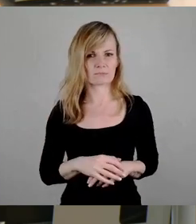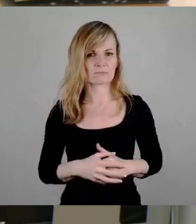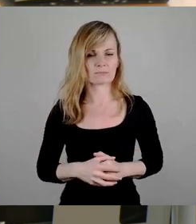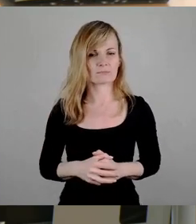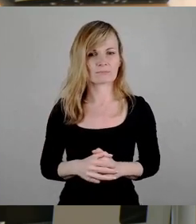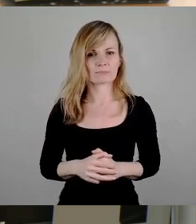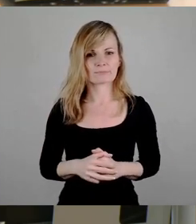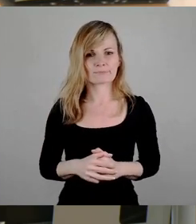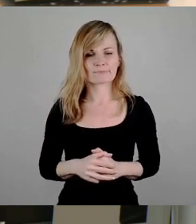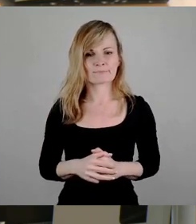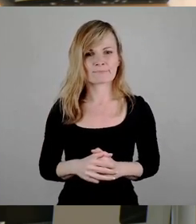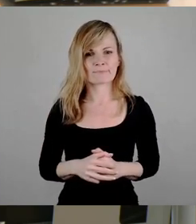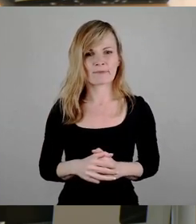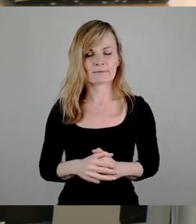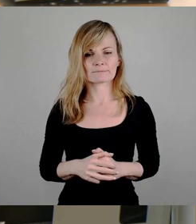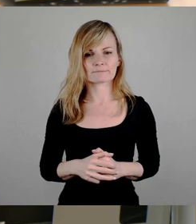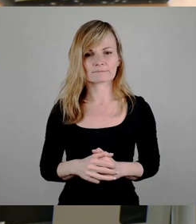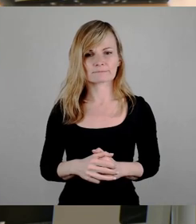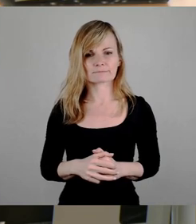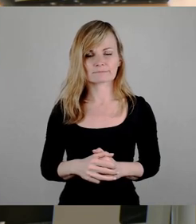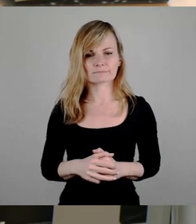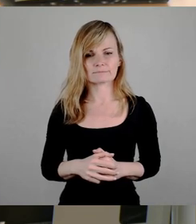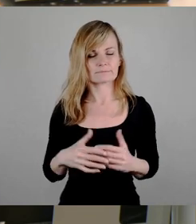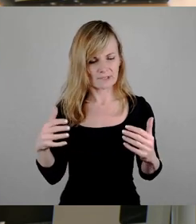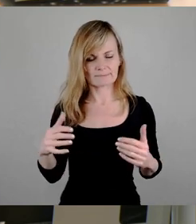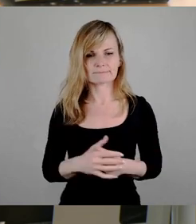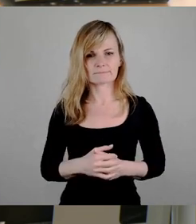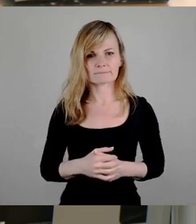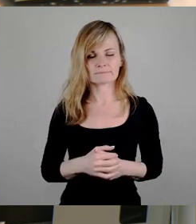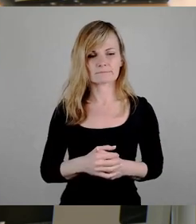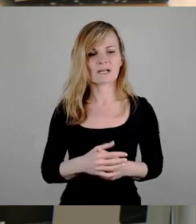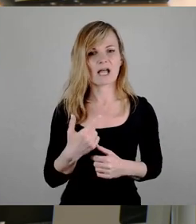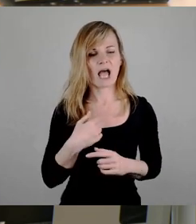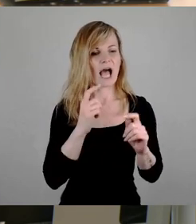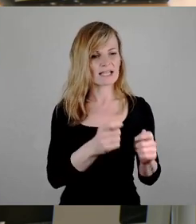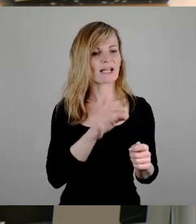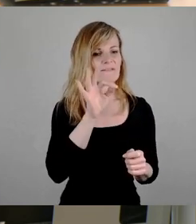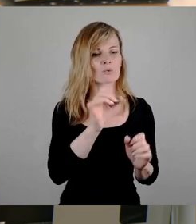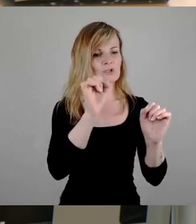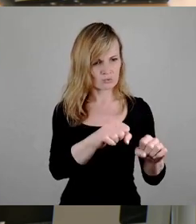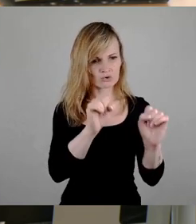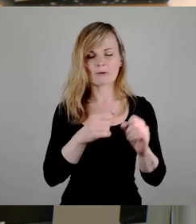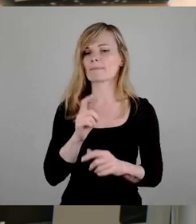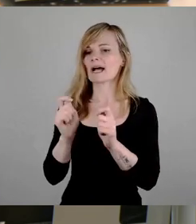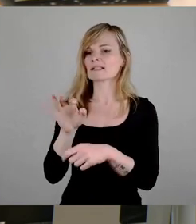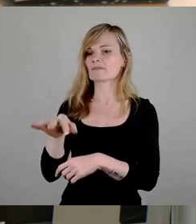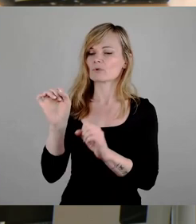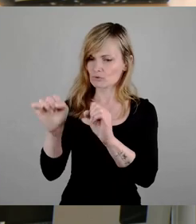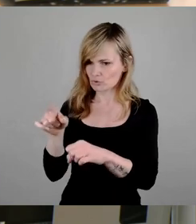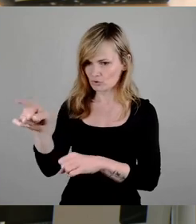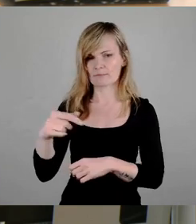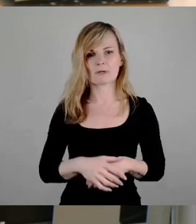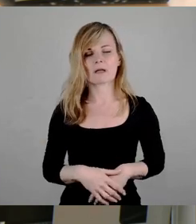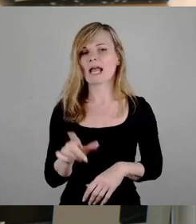Es ist so, dass wir also beiden Anträgen zustimmen werden, das hatte ich schon gesagt. Dabei ist der Badantrag der Linken, auch das ist schon